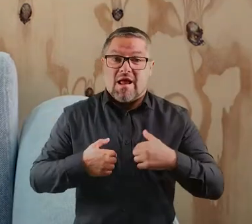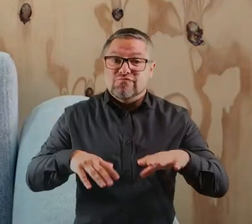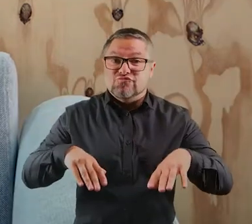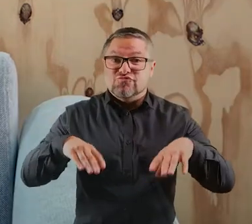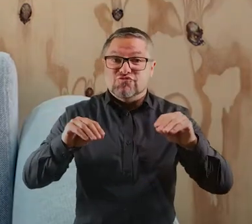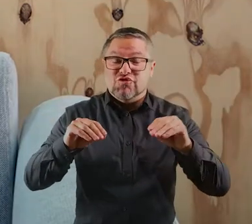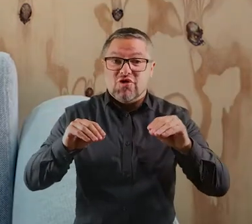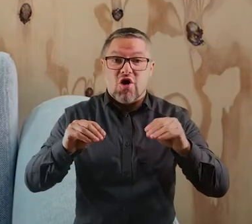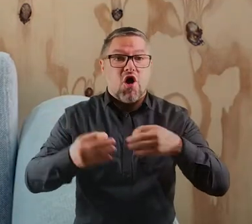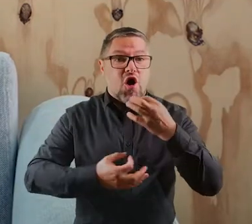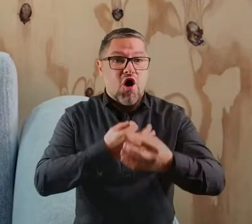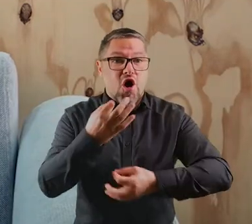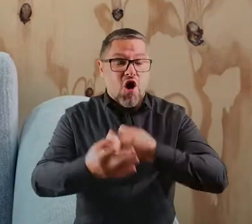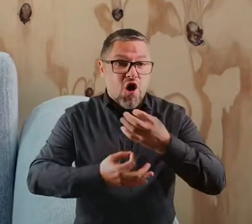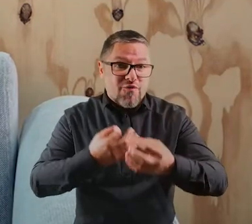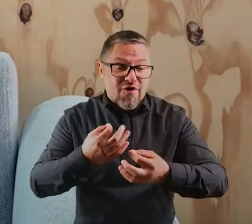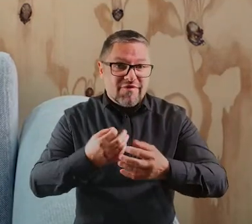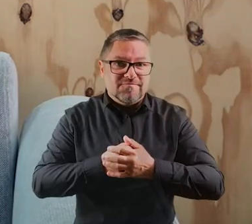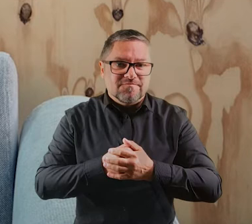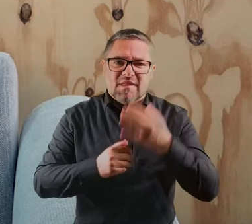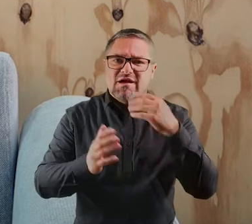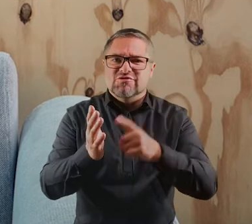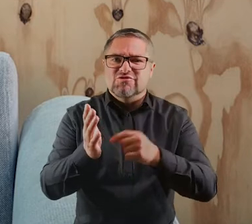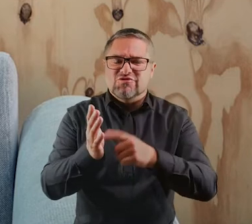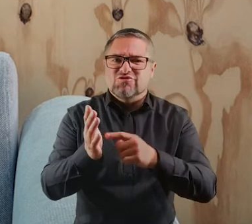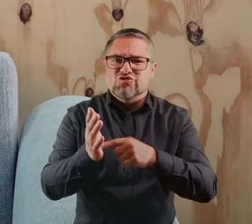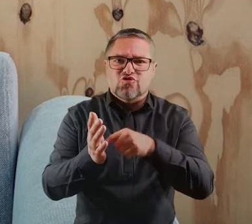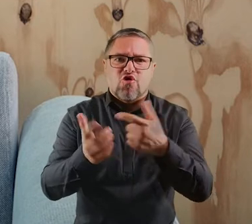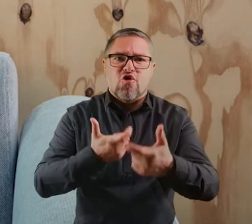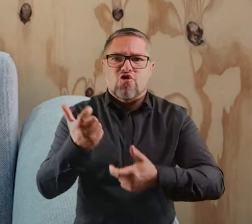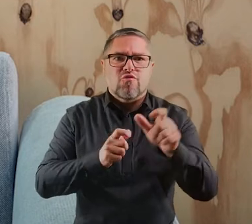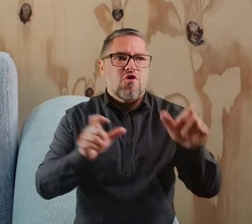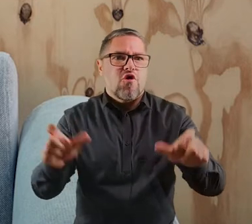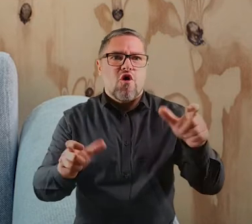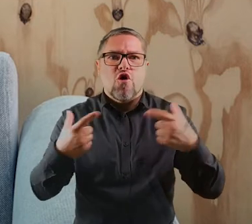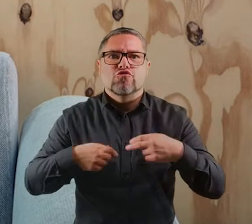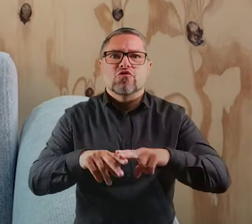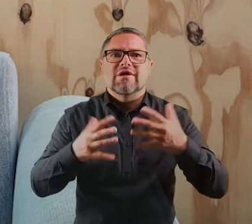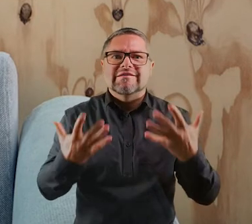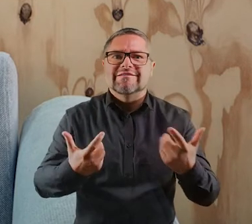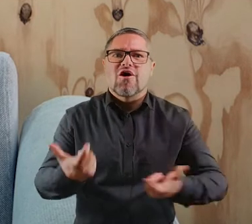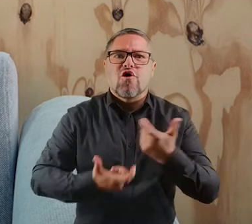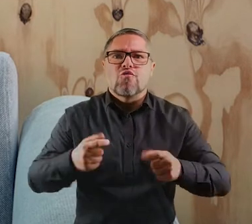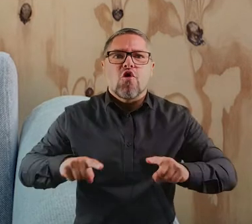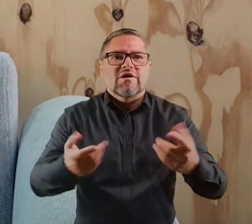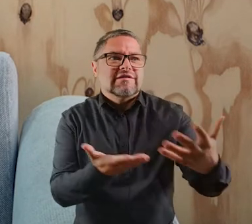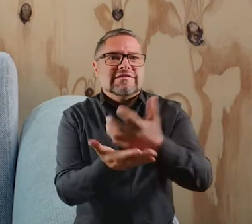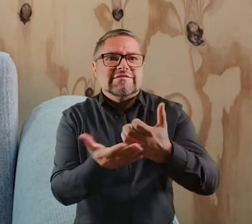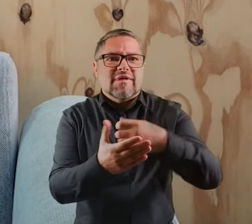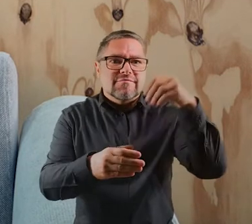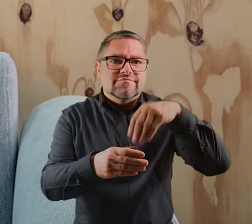Ja może na wstępie przytoczę pewną anegdotę, którą często opowiadam osobom, które chcą zorganizować